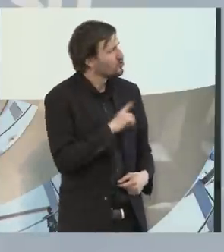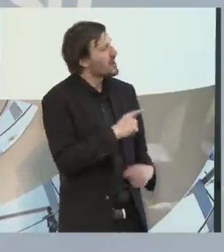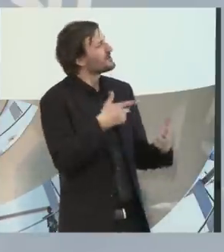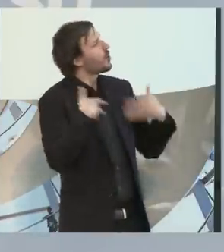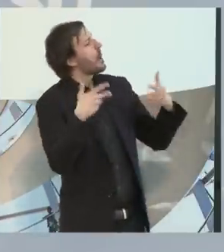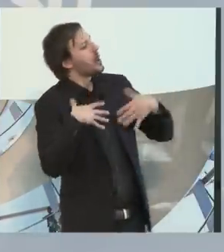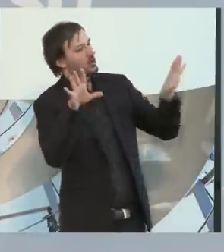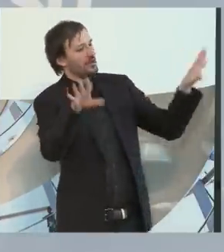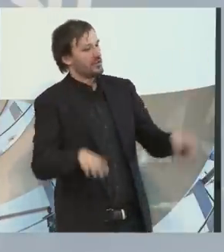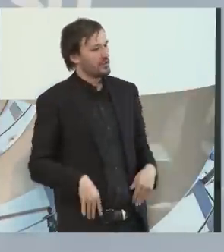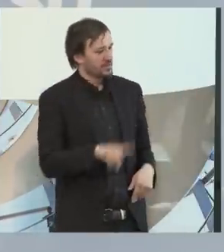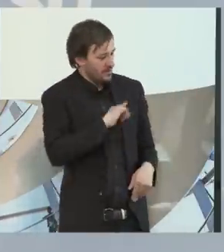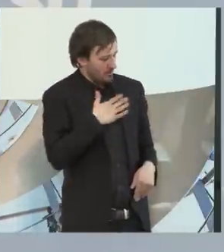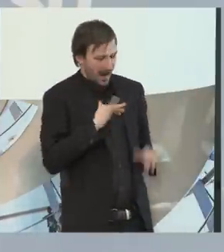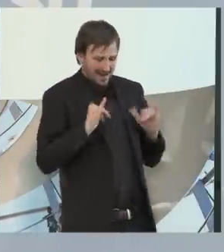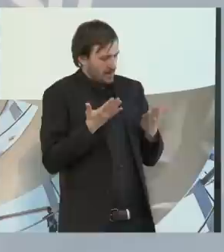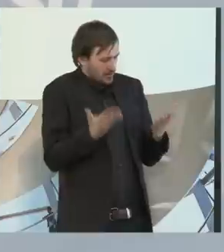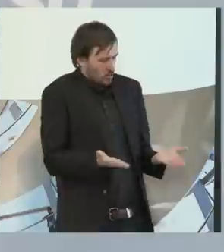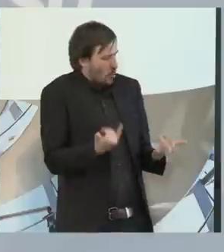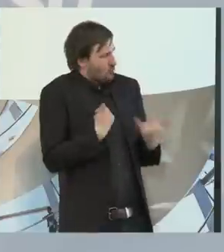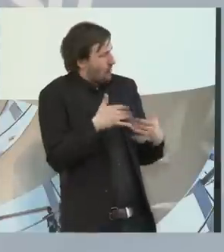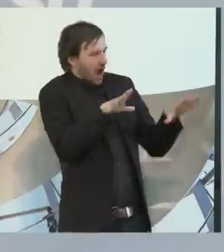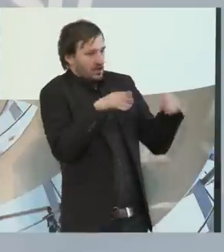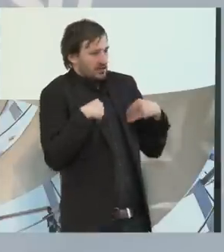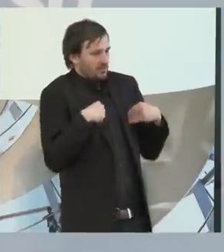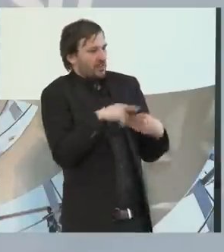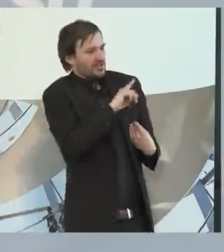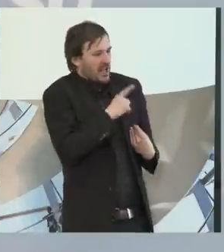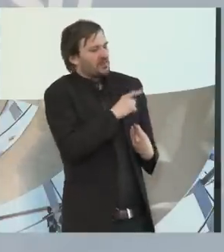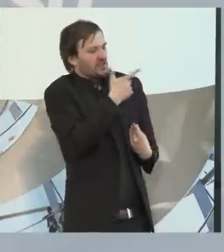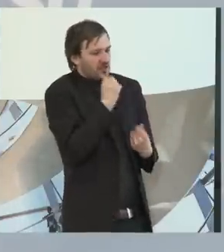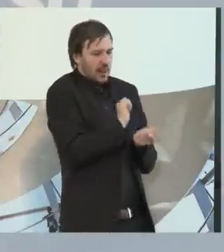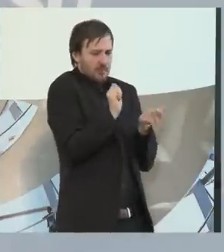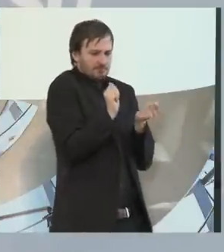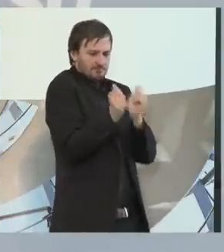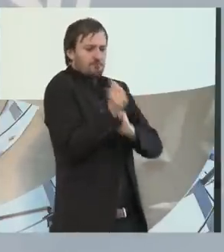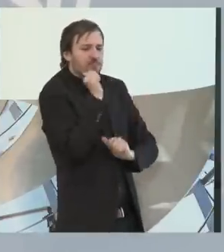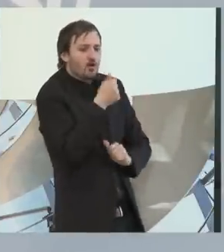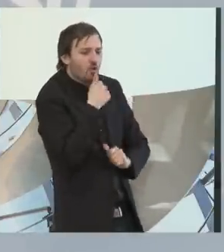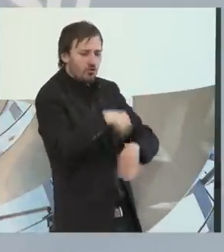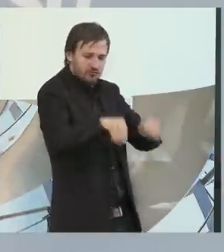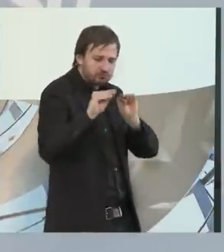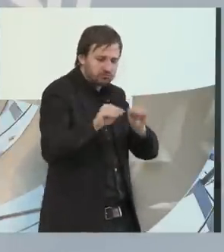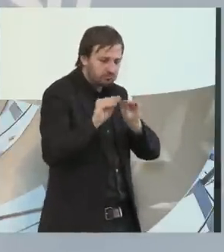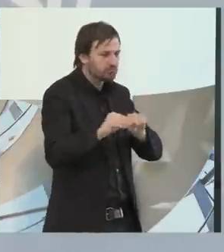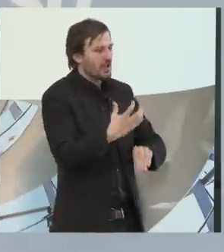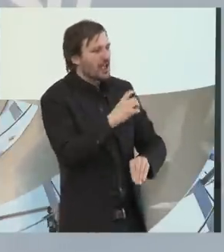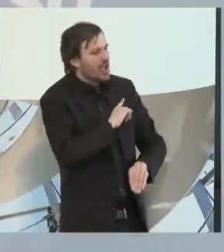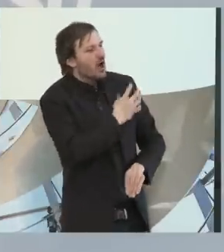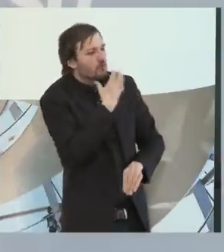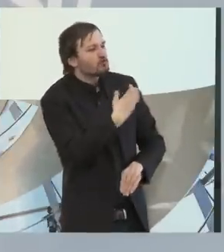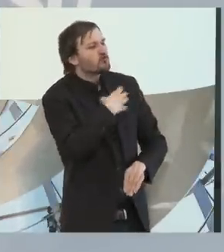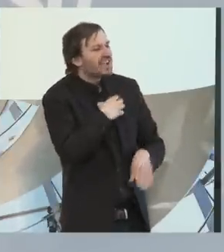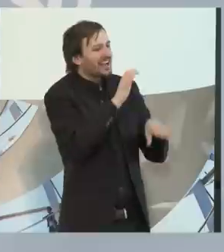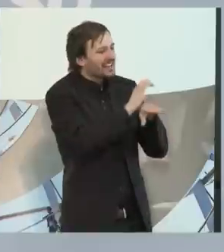happy, ich habe mein Leben akzeptiert und im Griff. Ich möchte Coach werden. Am besten wünsche ich mir, dass eine Krankenkasse mich einstellt,